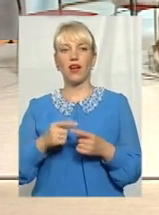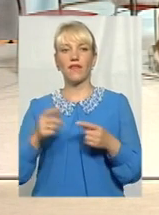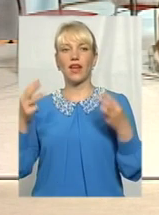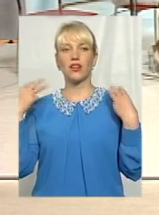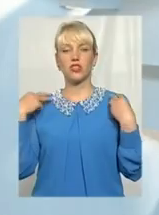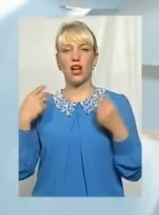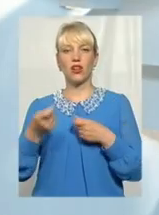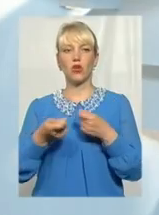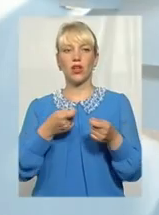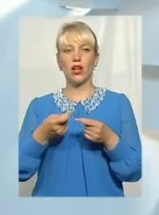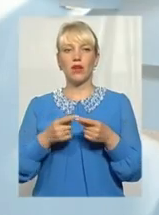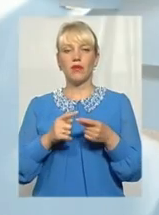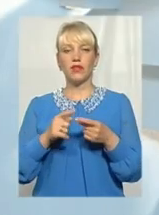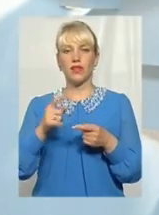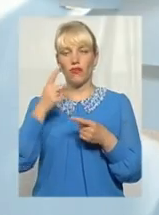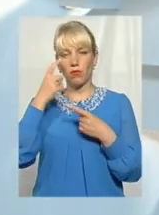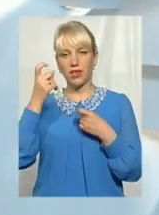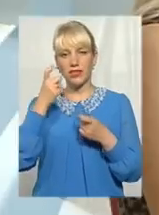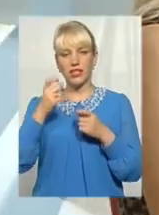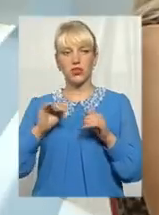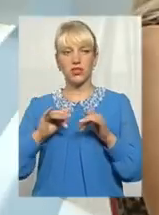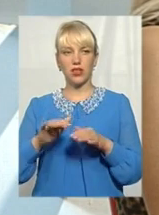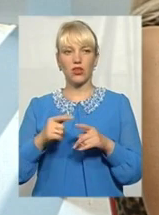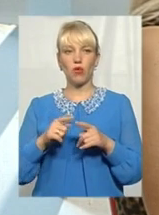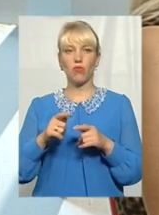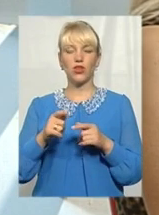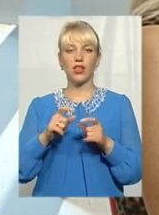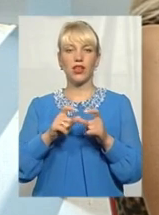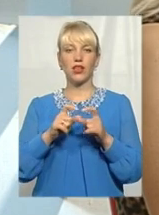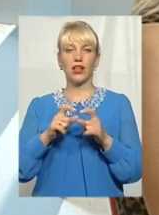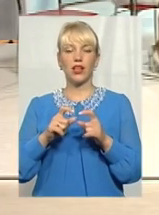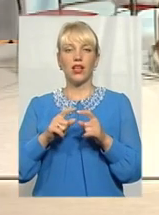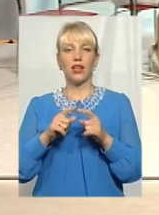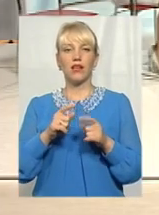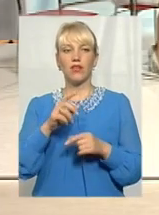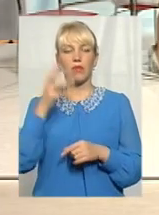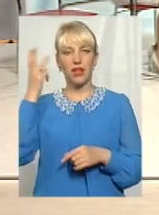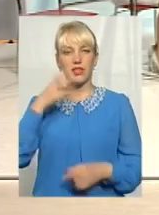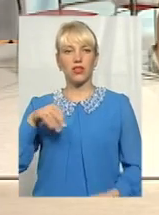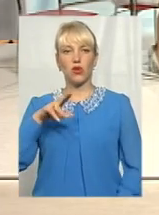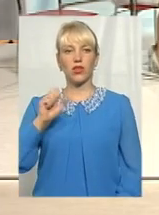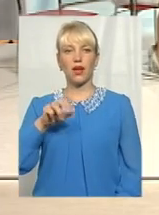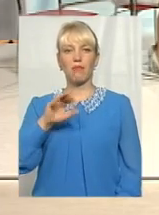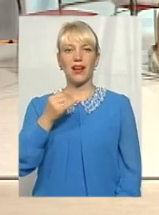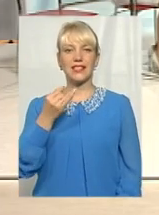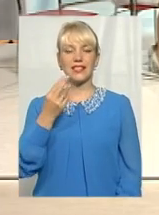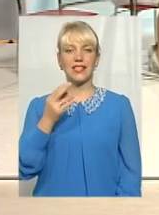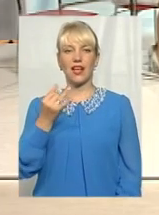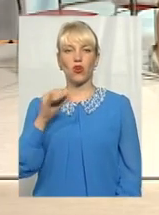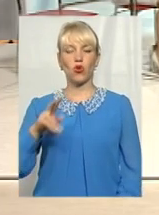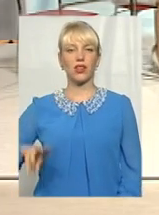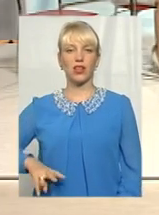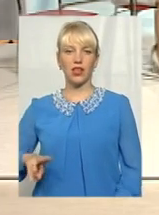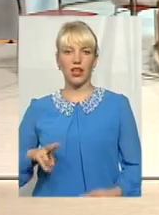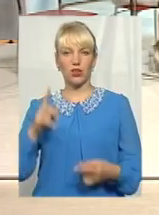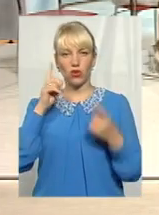інформаційної діяльності та комунікації з громадськістю Хмельницької ОДА, Андрій Мацейко, директор творчого виробничого об'єднання